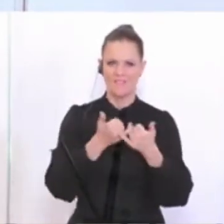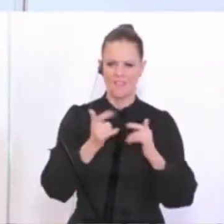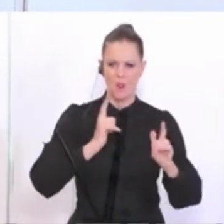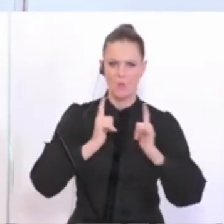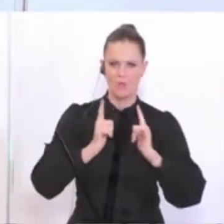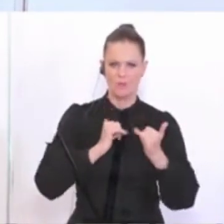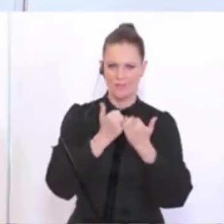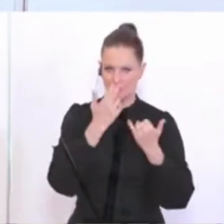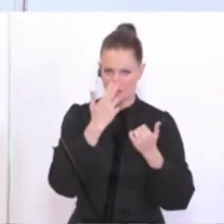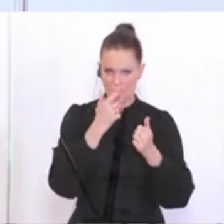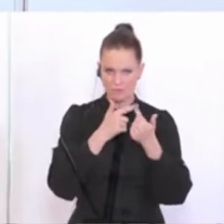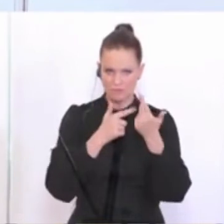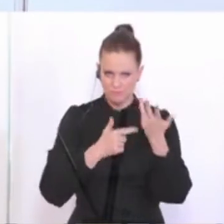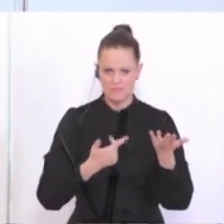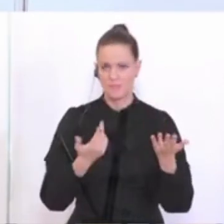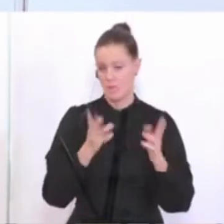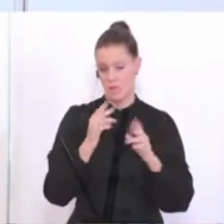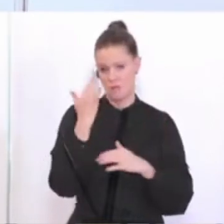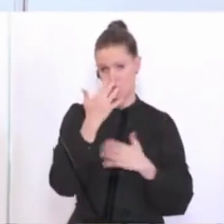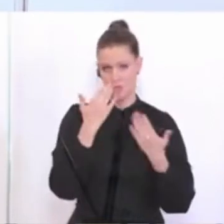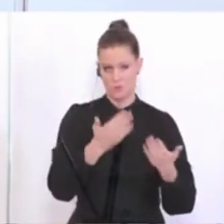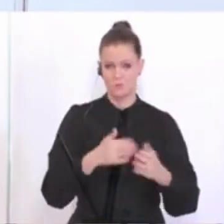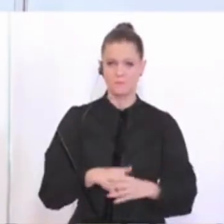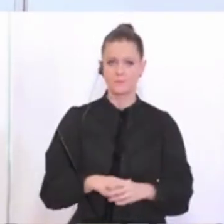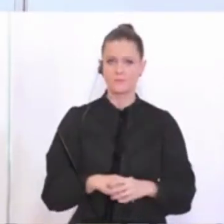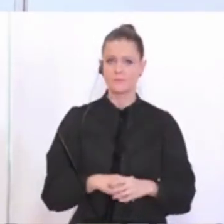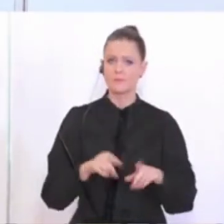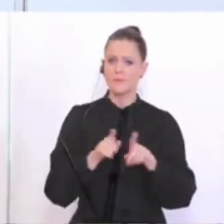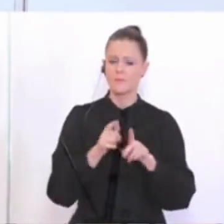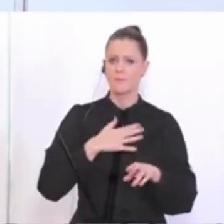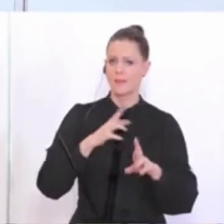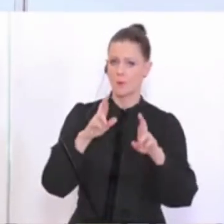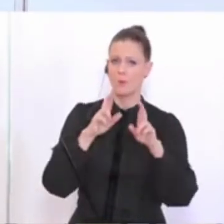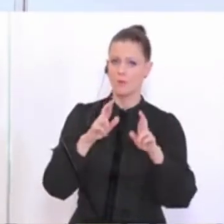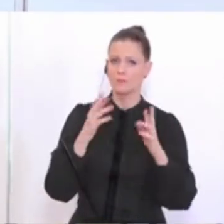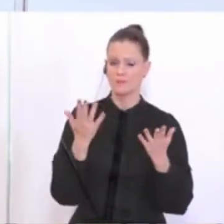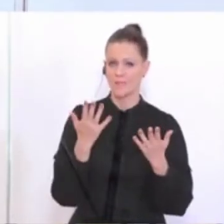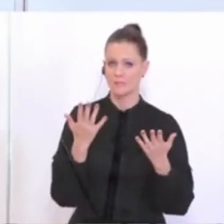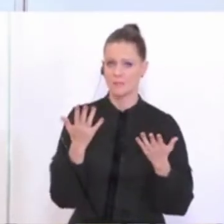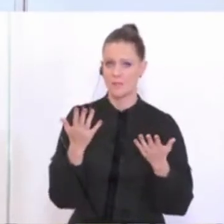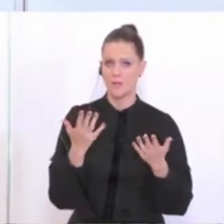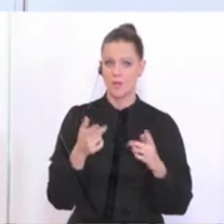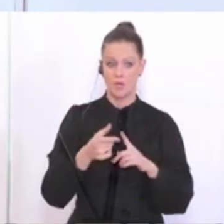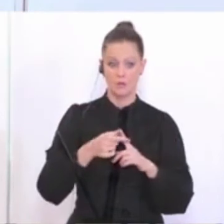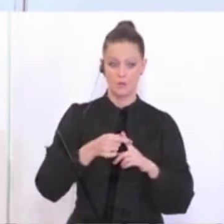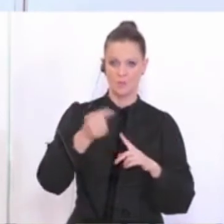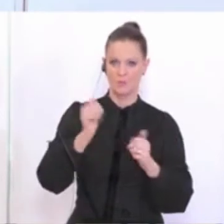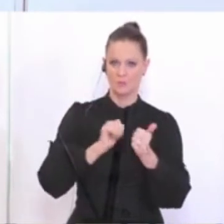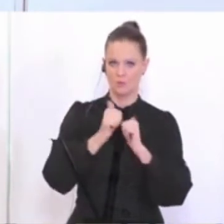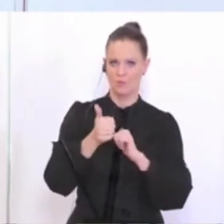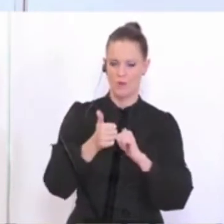so vorstellen. Und ich würde aber schon die Hoffnung damit verbinden, dass wenn wir hier gerade im Spitzensport